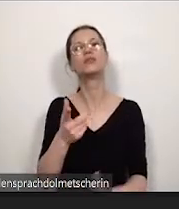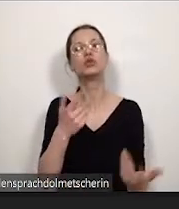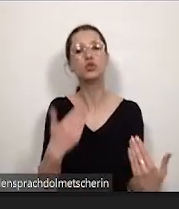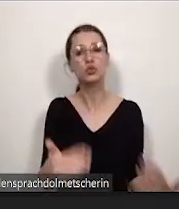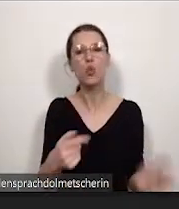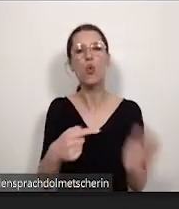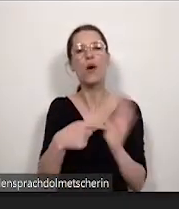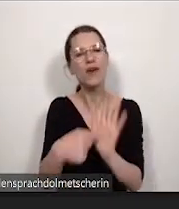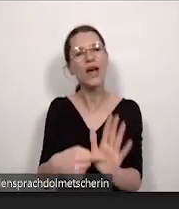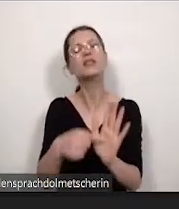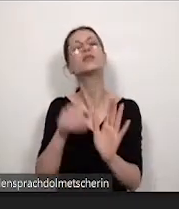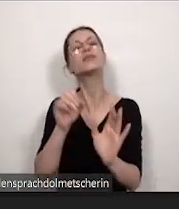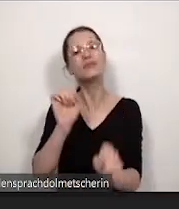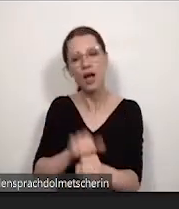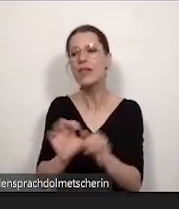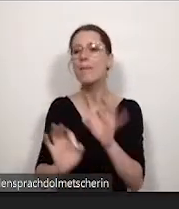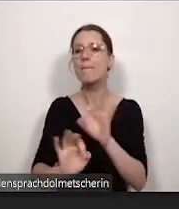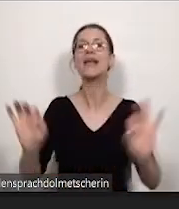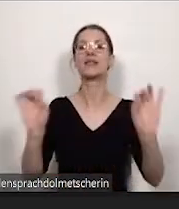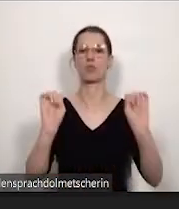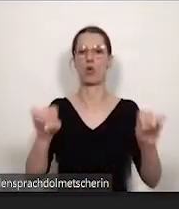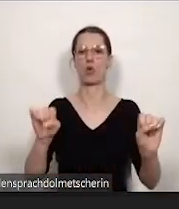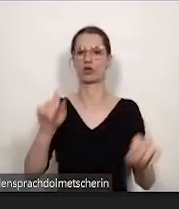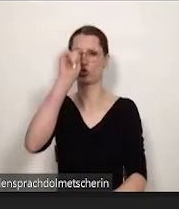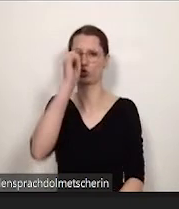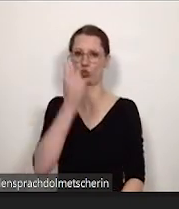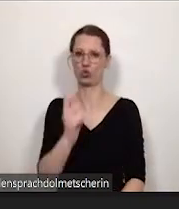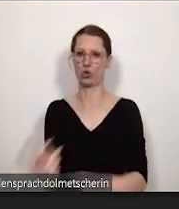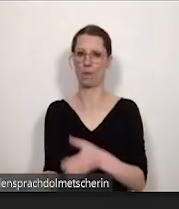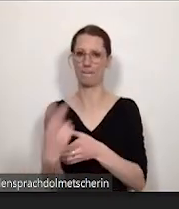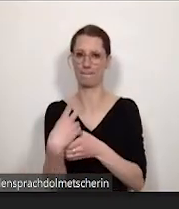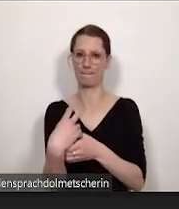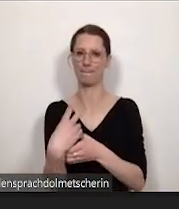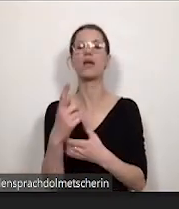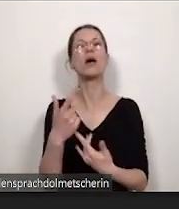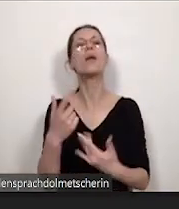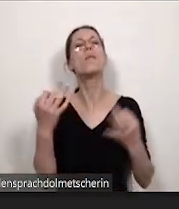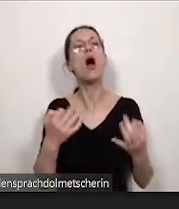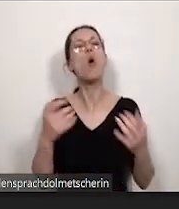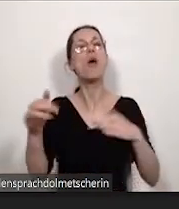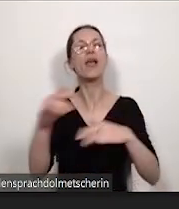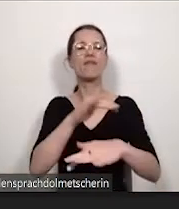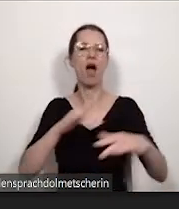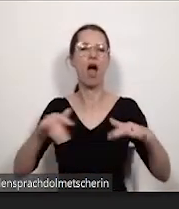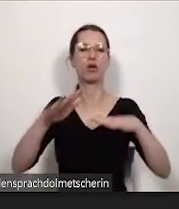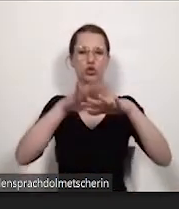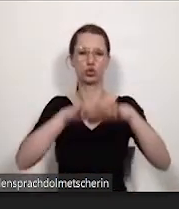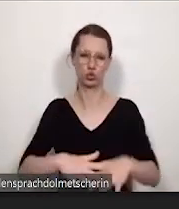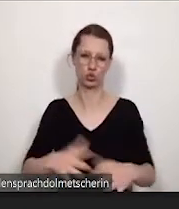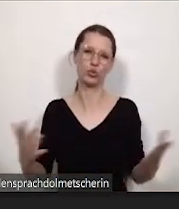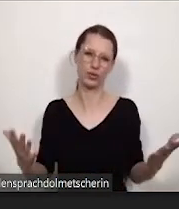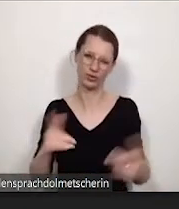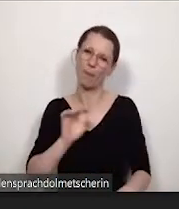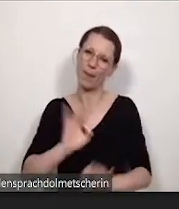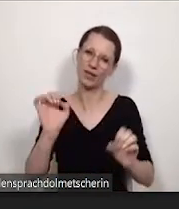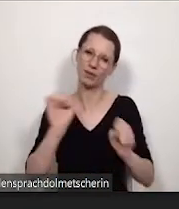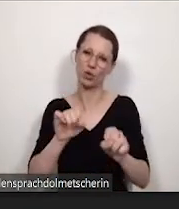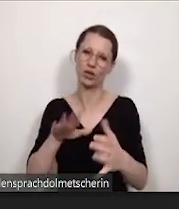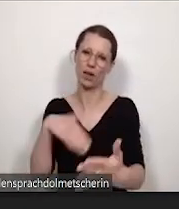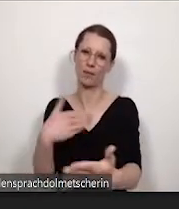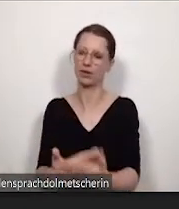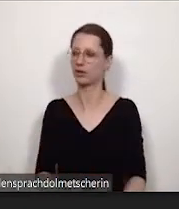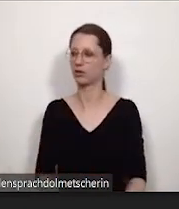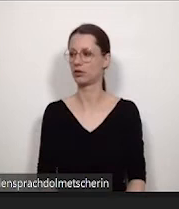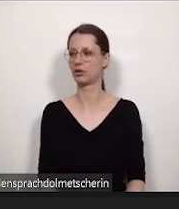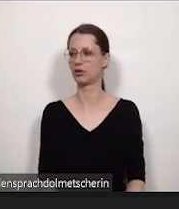bestmöglich studieren können. Das bedeutet natürlich, dass man eine Infrastruktur hat, die das auch anbietet. Wir waren natürlich nicht die Ersten,